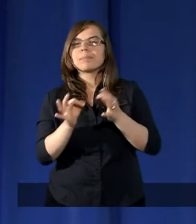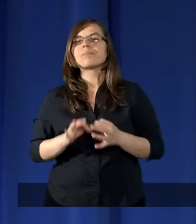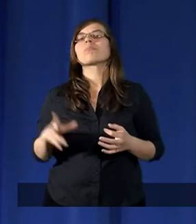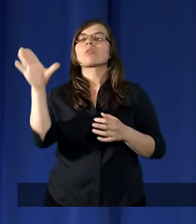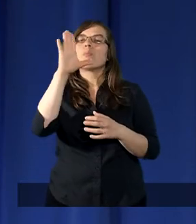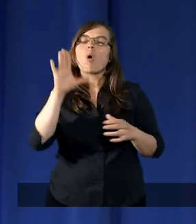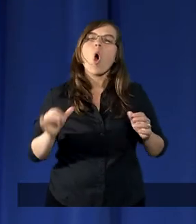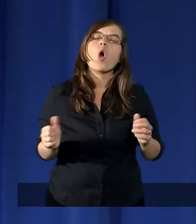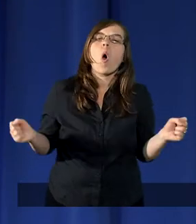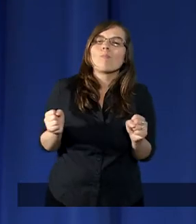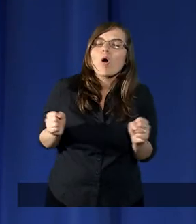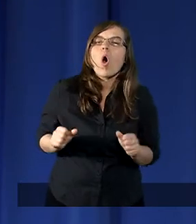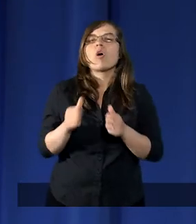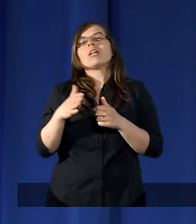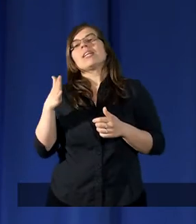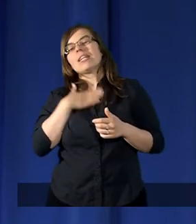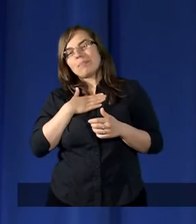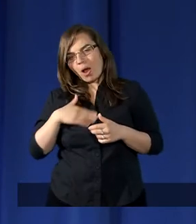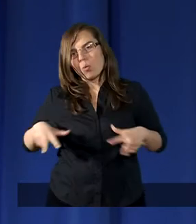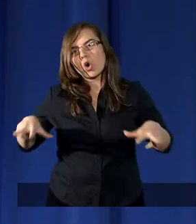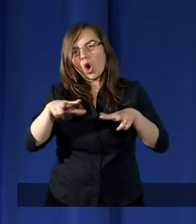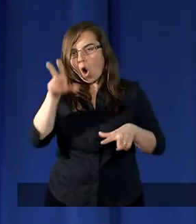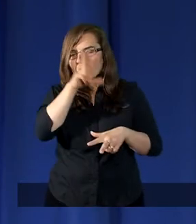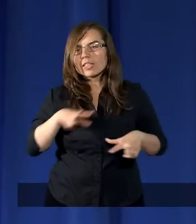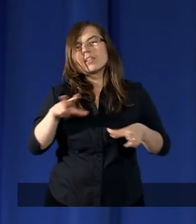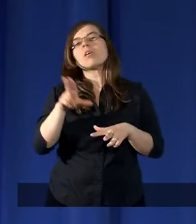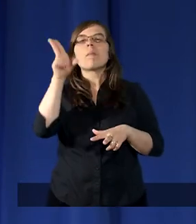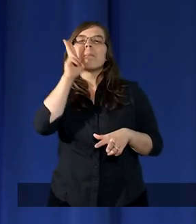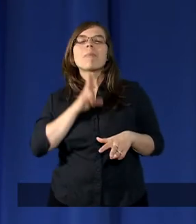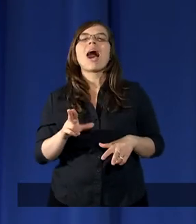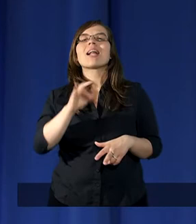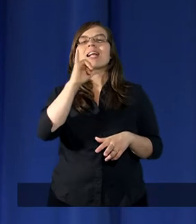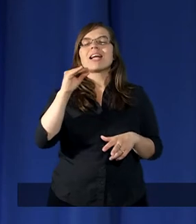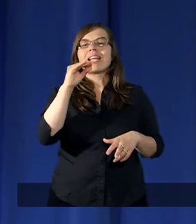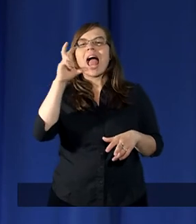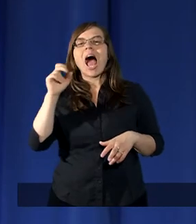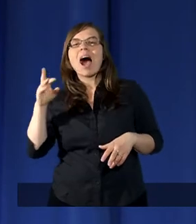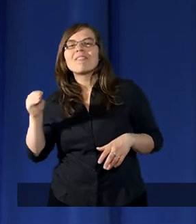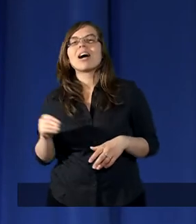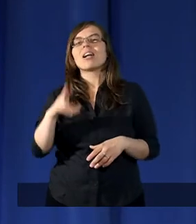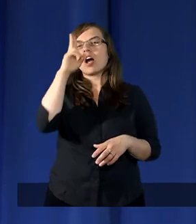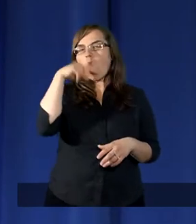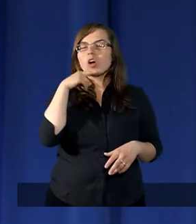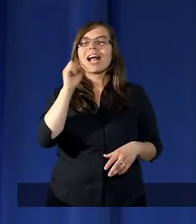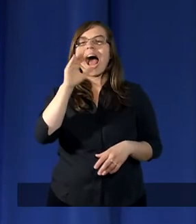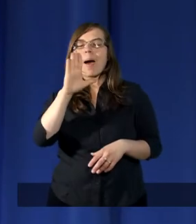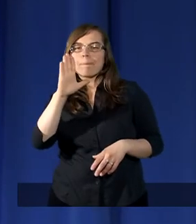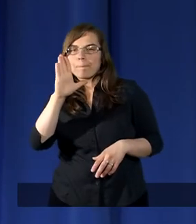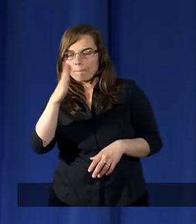bogobojnych rodziców. Matka Jochabet, ojciec Amram,